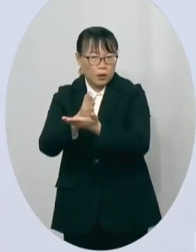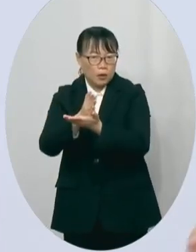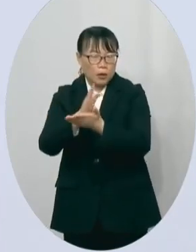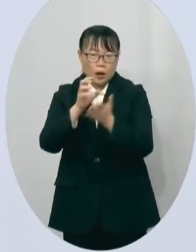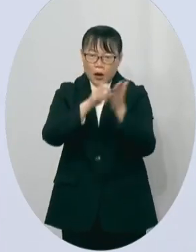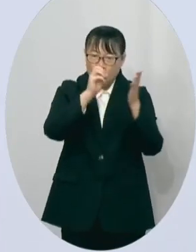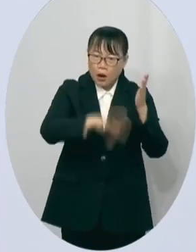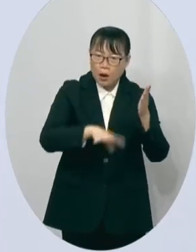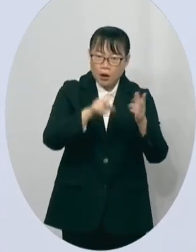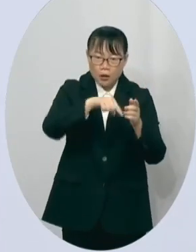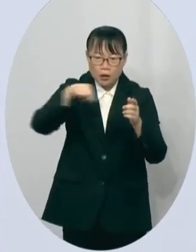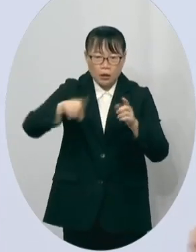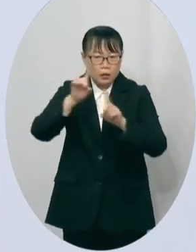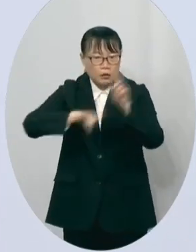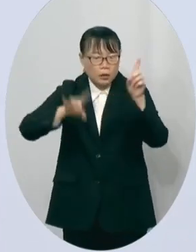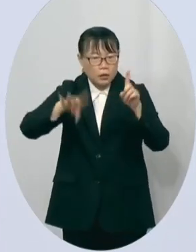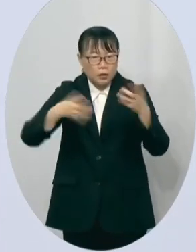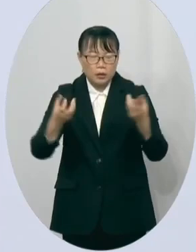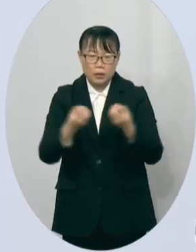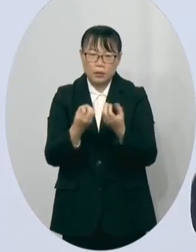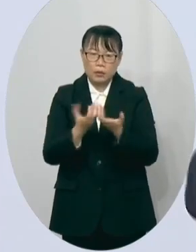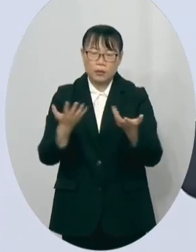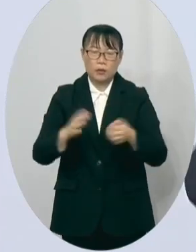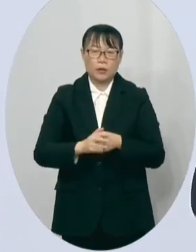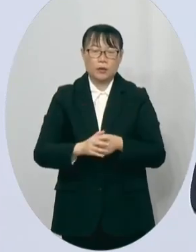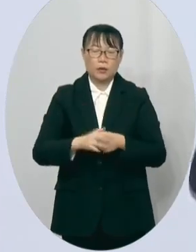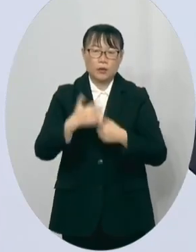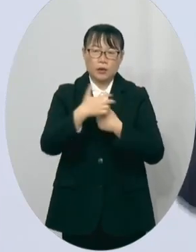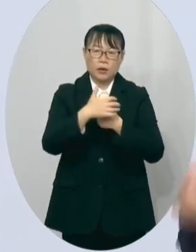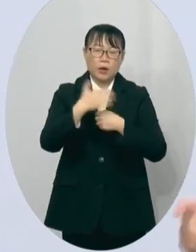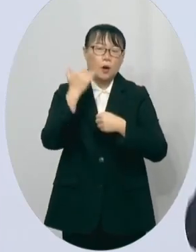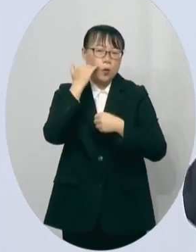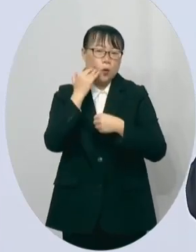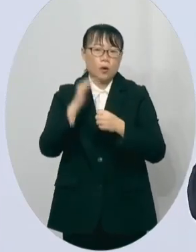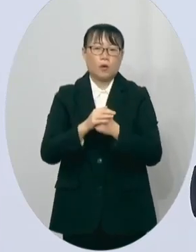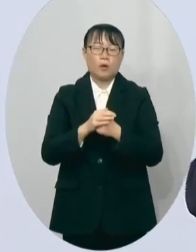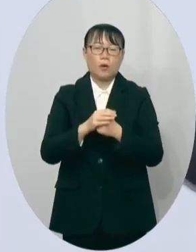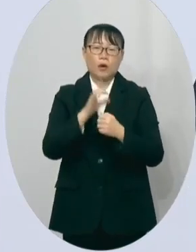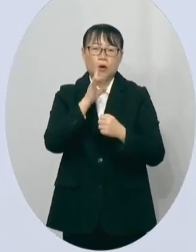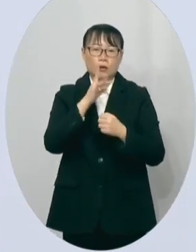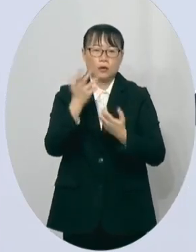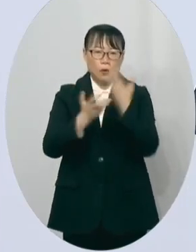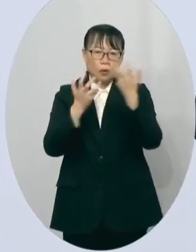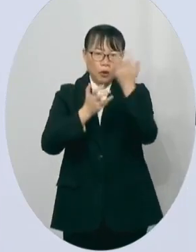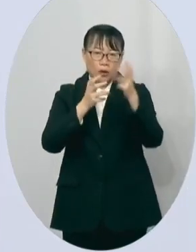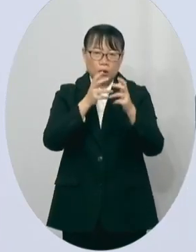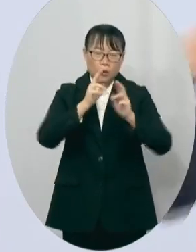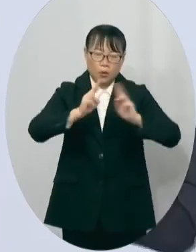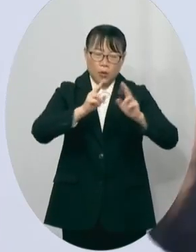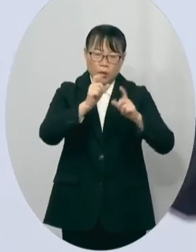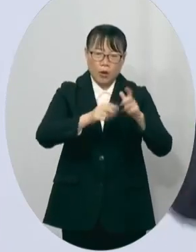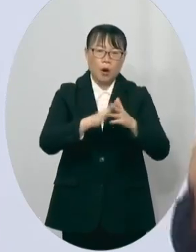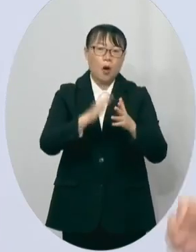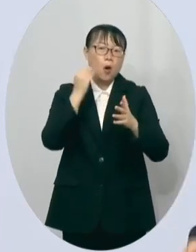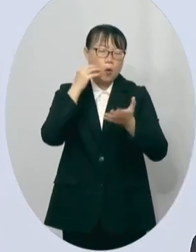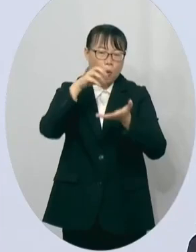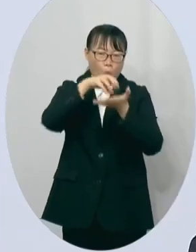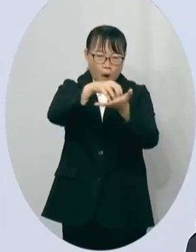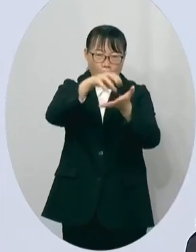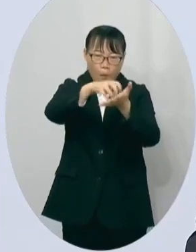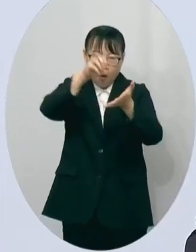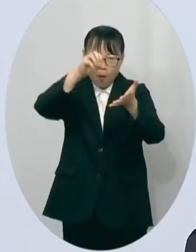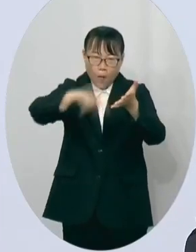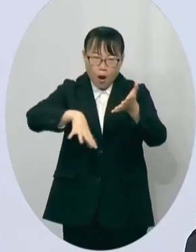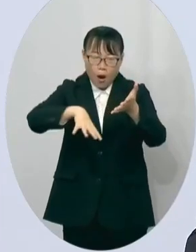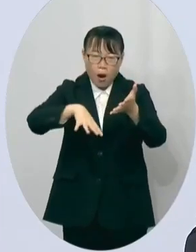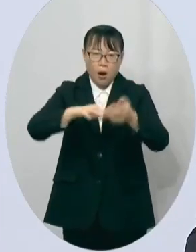没有认真的告诉他什么叫做退场当中火的燃煤机组一宣布执照拆掉退场之